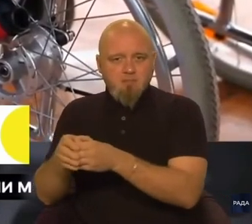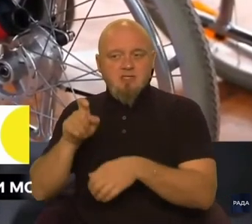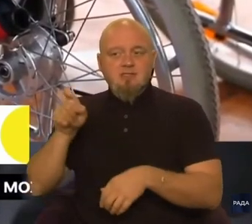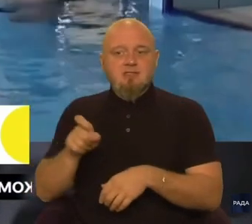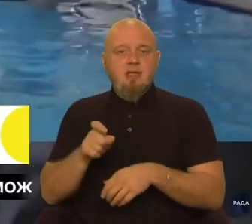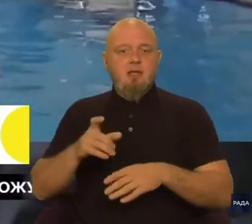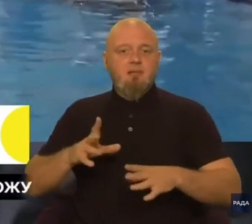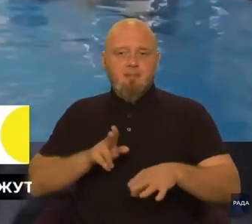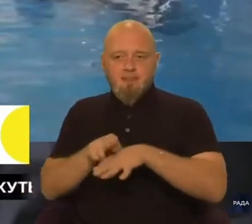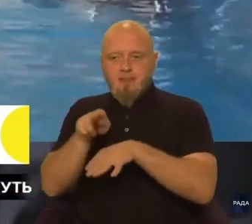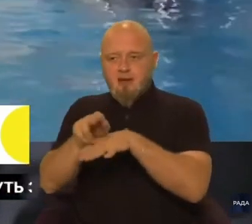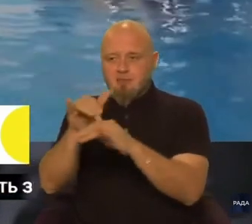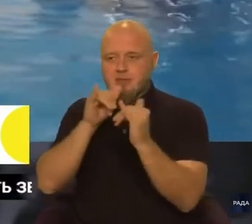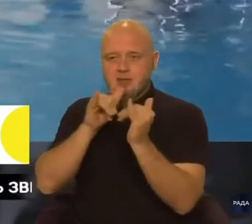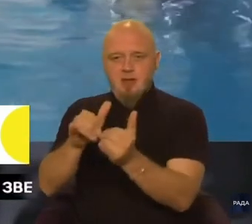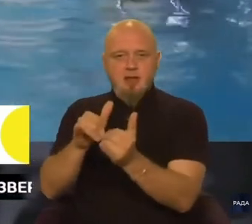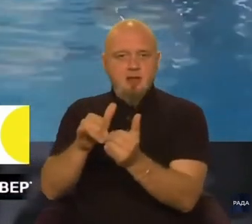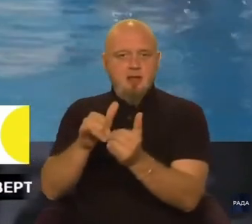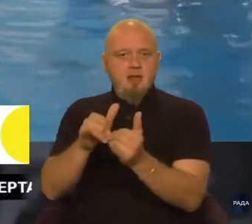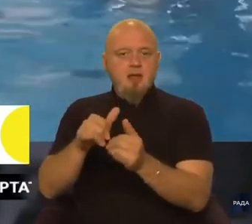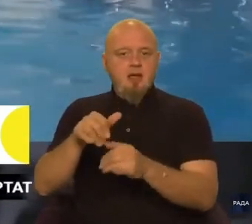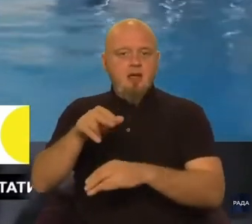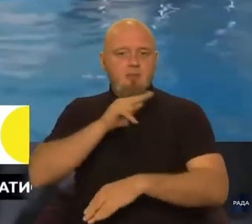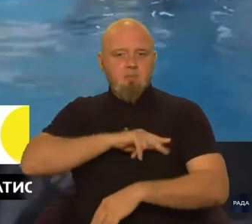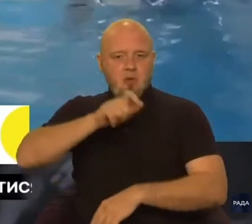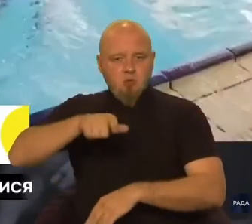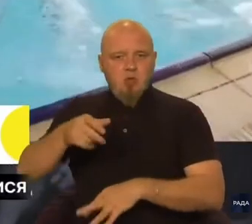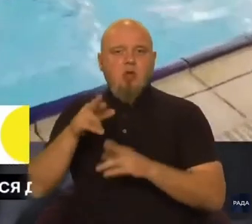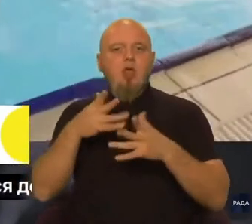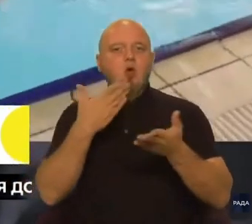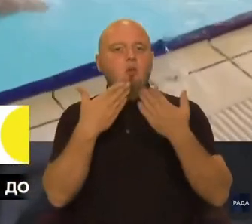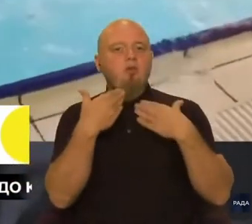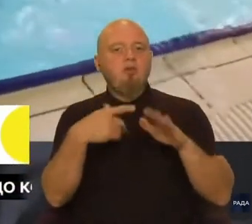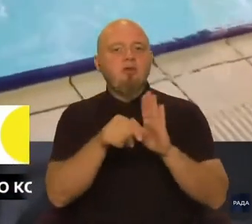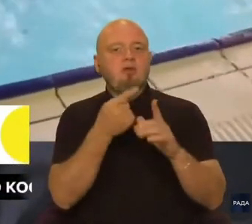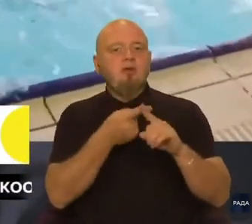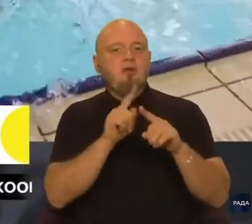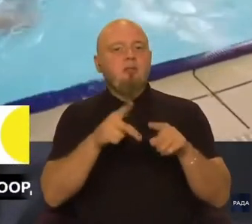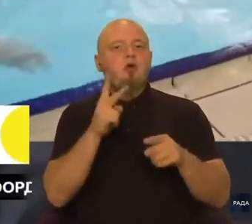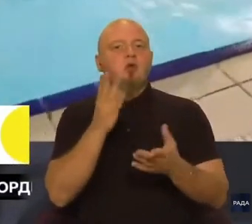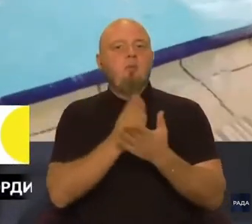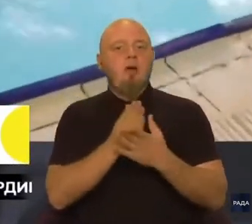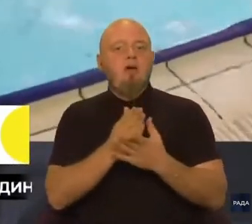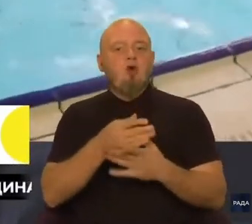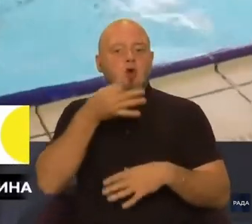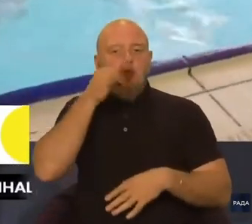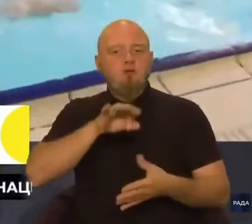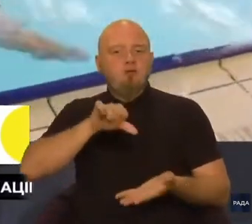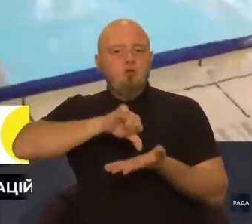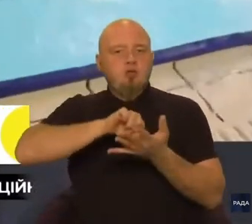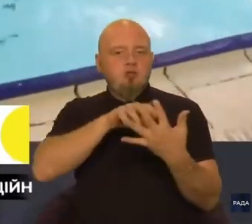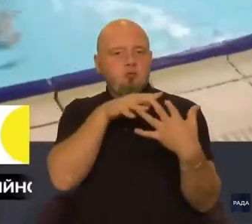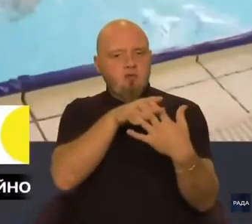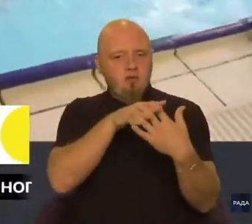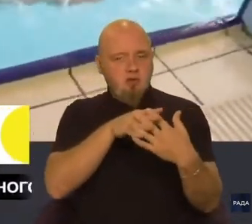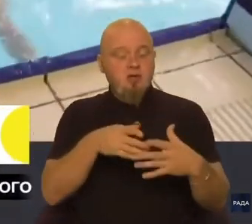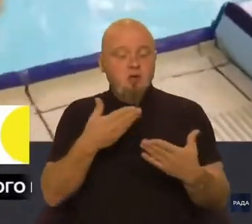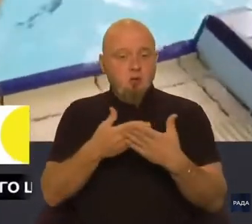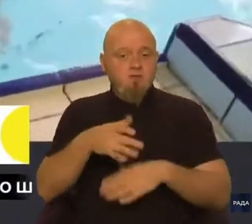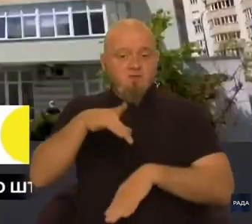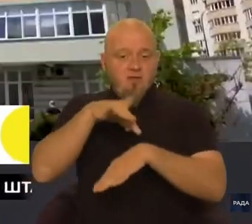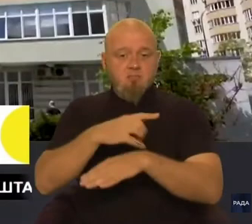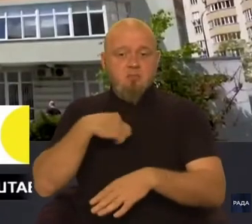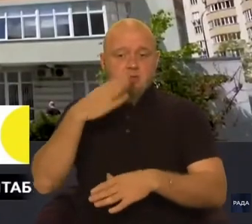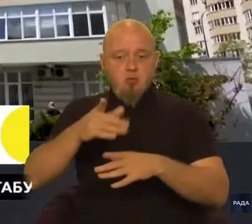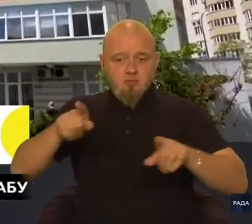тренінгами для персоналу, як комунікувати з тими, хто мав досить участь в бойових діях. Тобто, фактично, ми